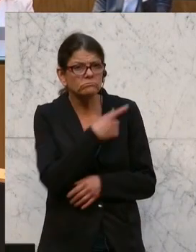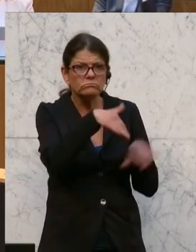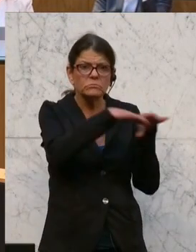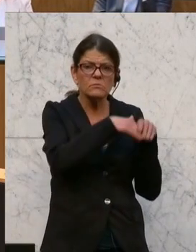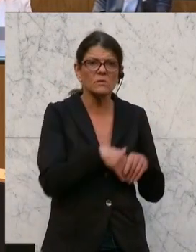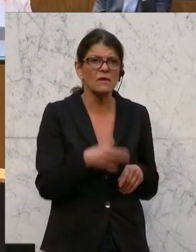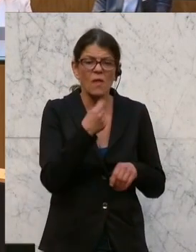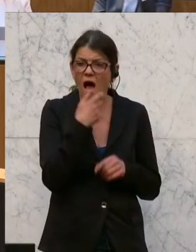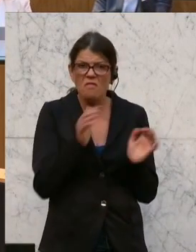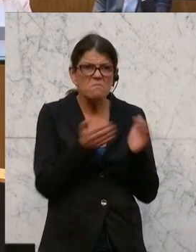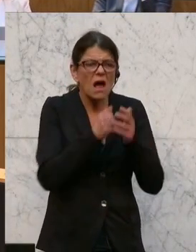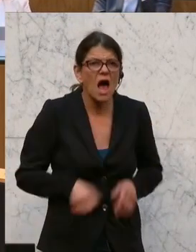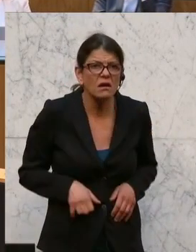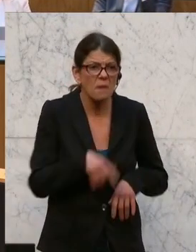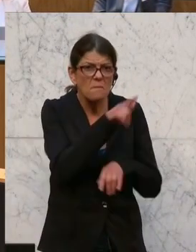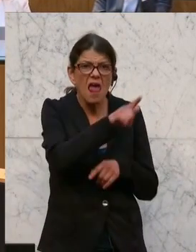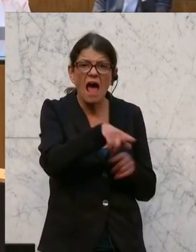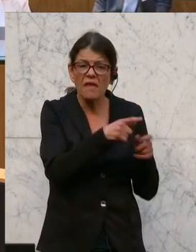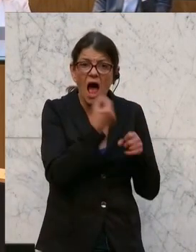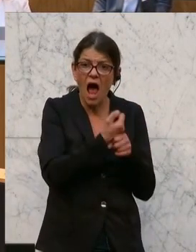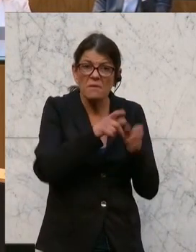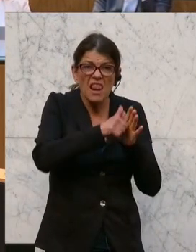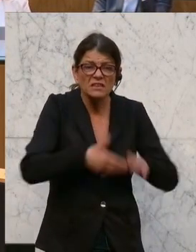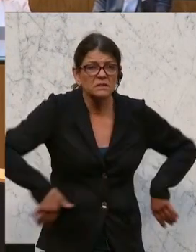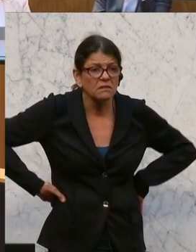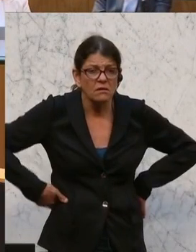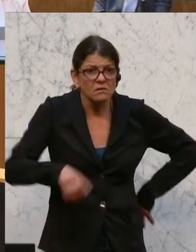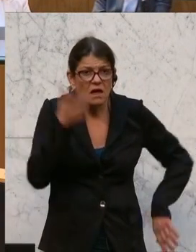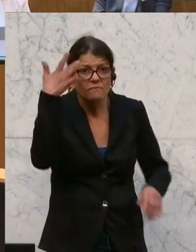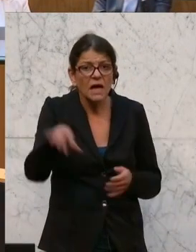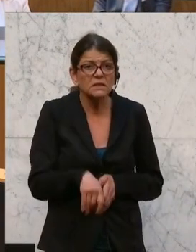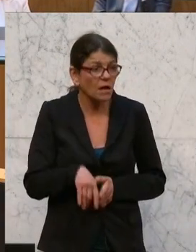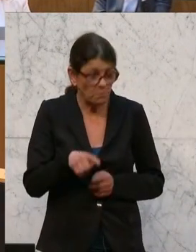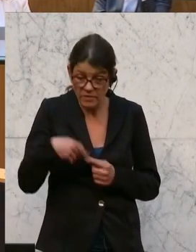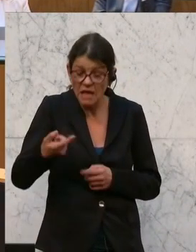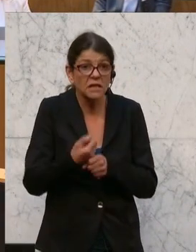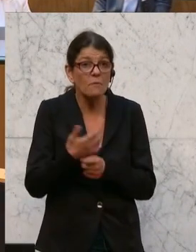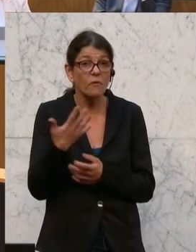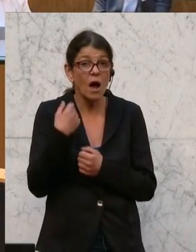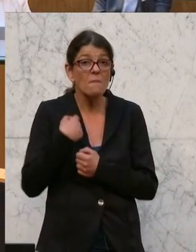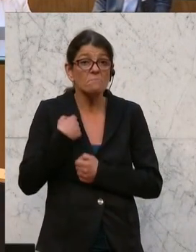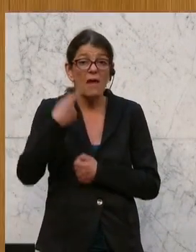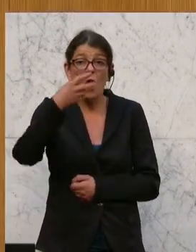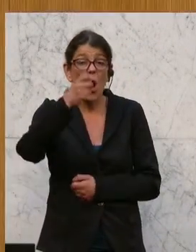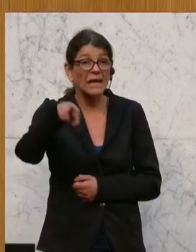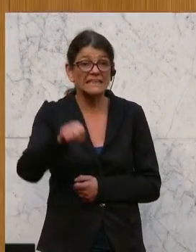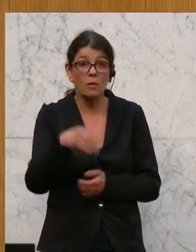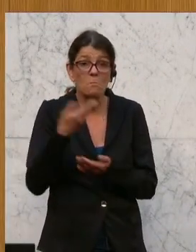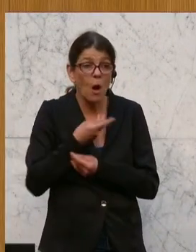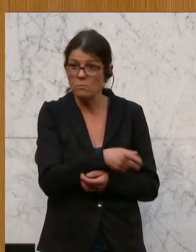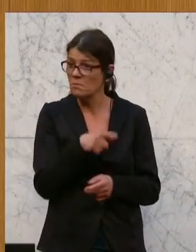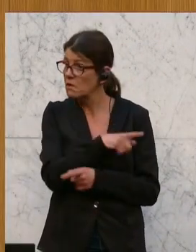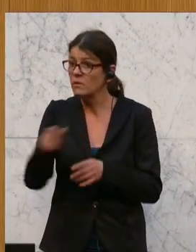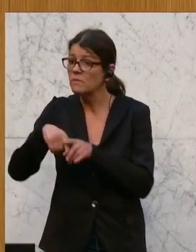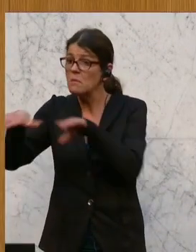aus Altenberg, die beim Leiner arbeitet in Linz, die weiß nicht, ob sie dann im nächsten Job vielleicht den Botkoisern kriegt, den sie aber nicht annehmen